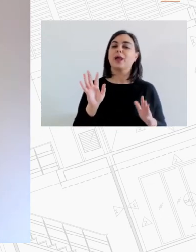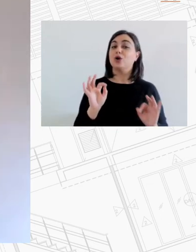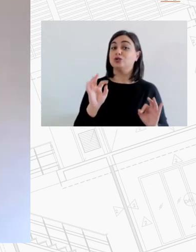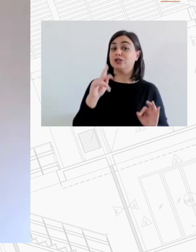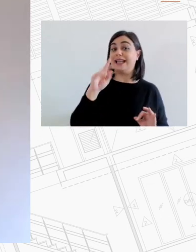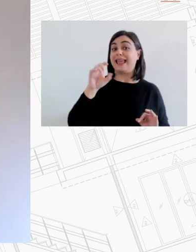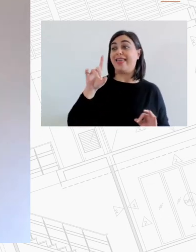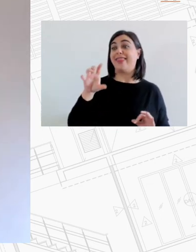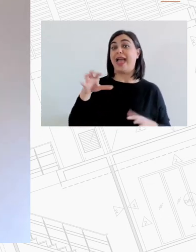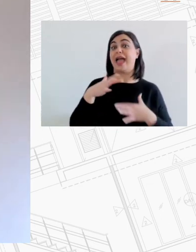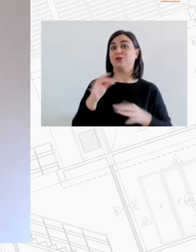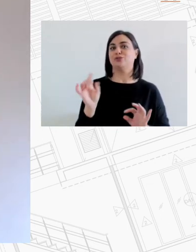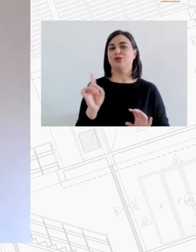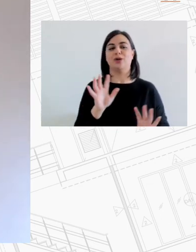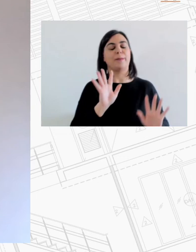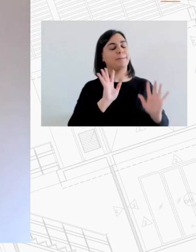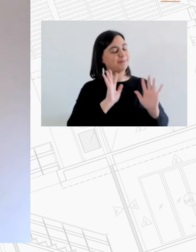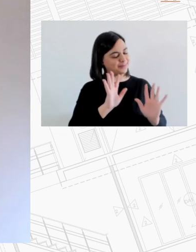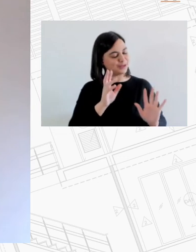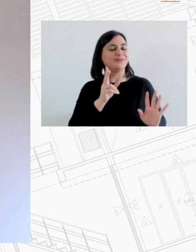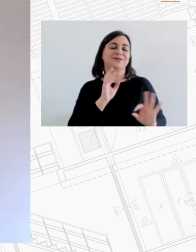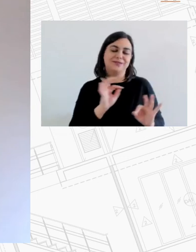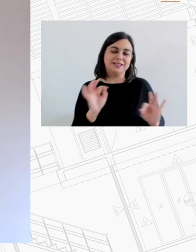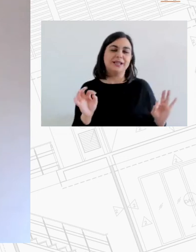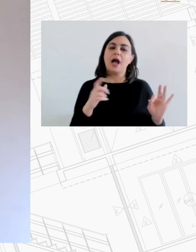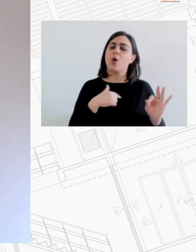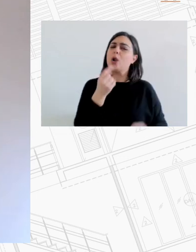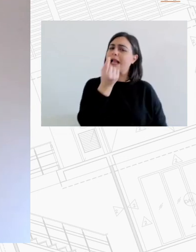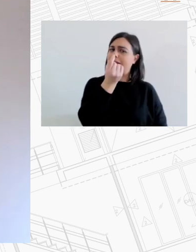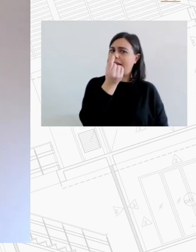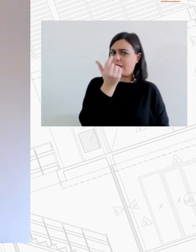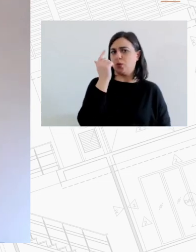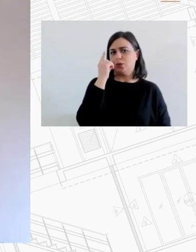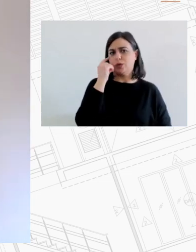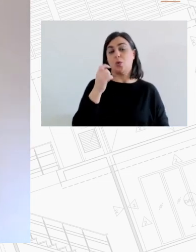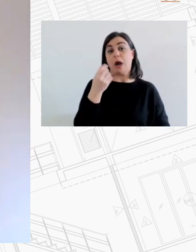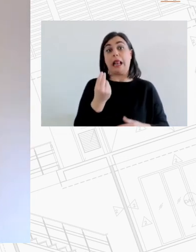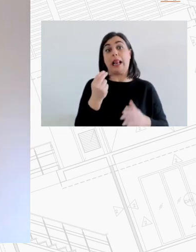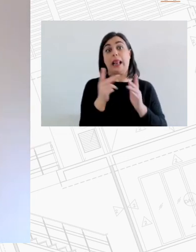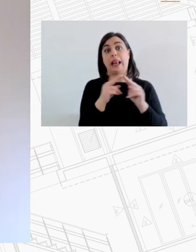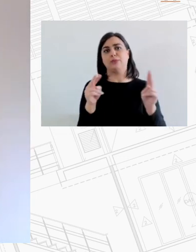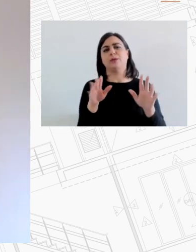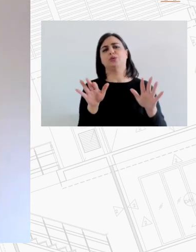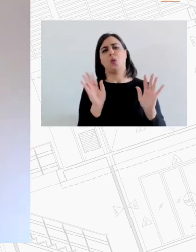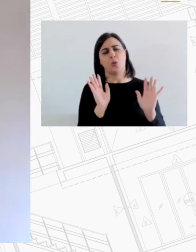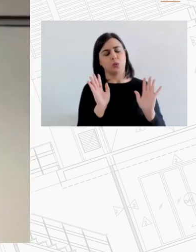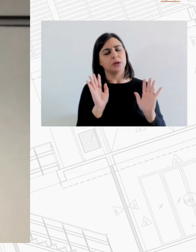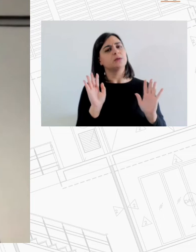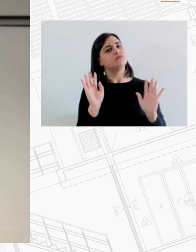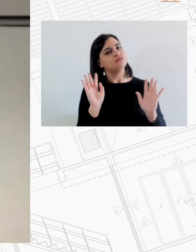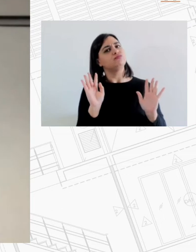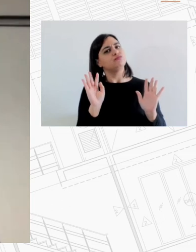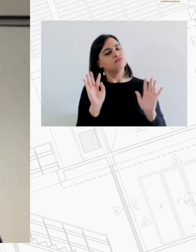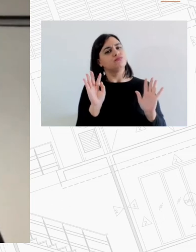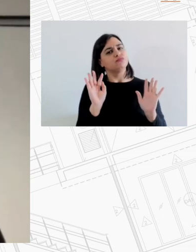Απλά το γνωρίζω δεν γνωρίζω κάτι παραπάνω από αυτό που αναφέρετε από τις επικοινωνίες και το follow-up